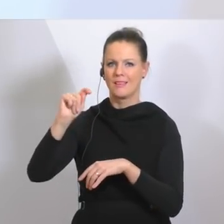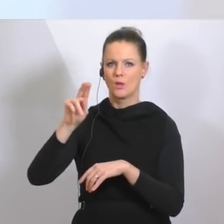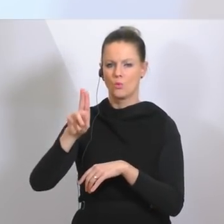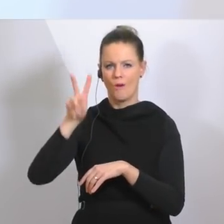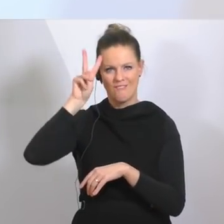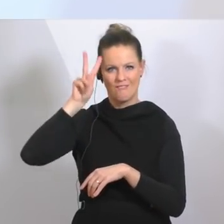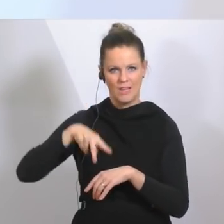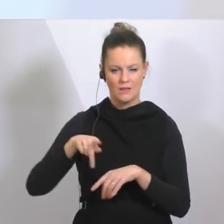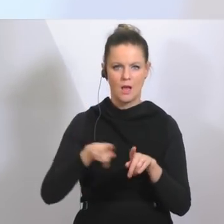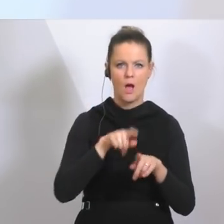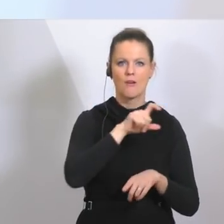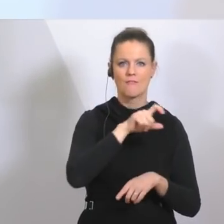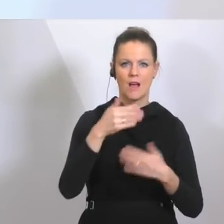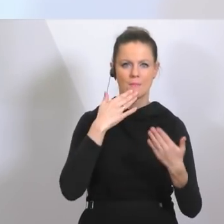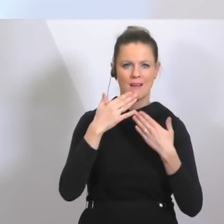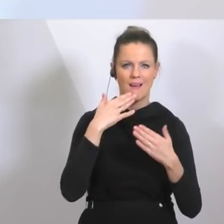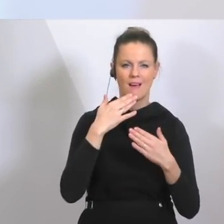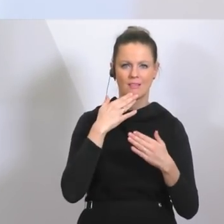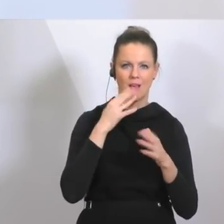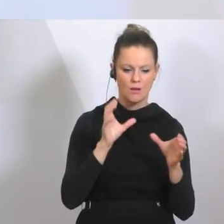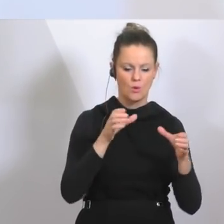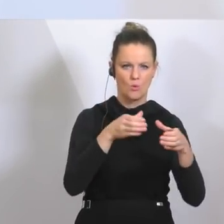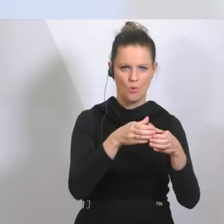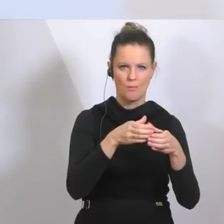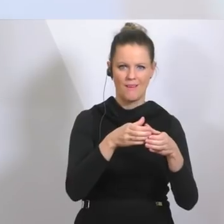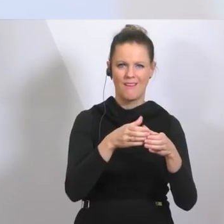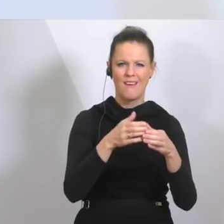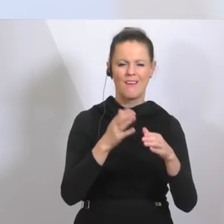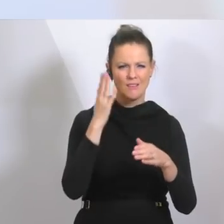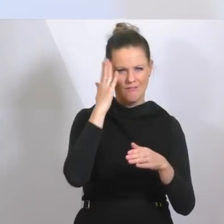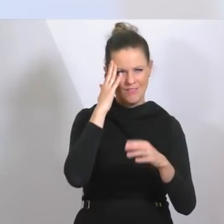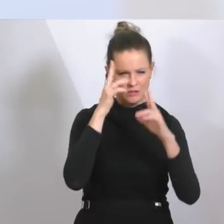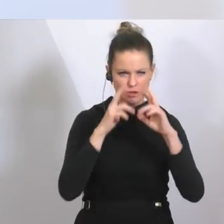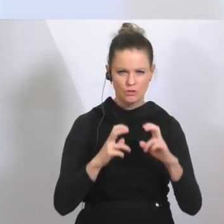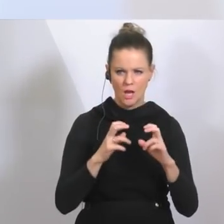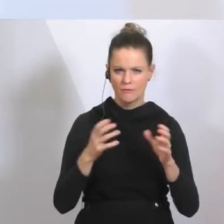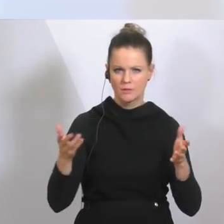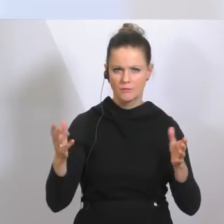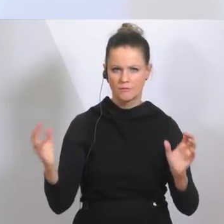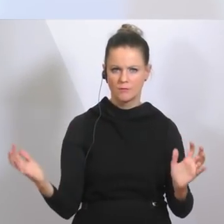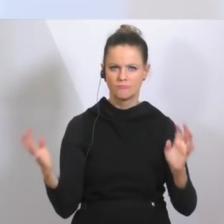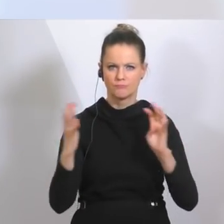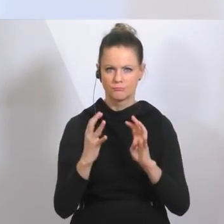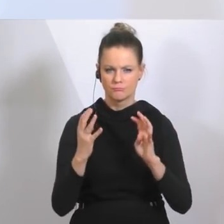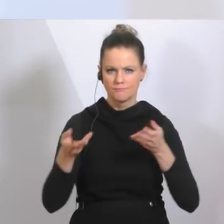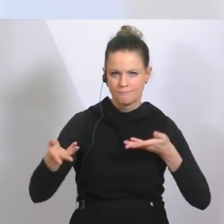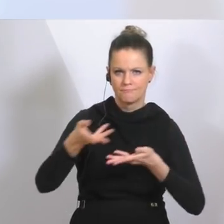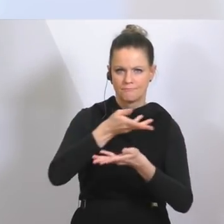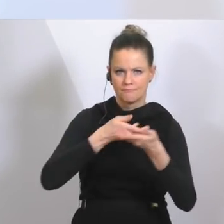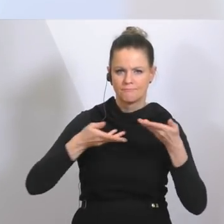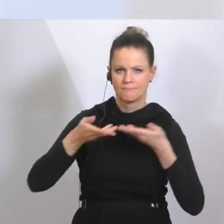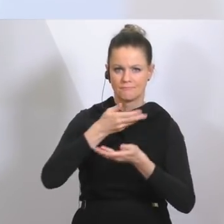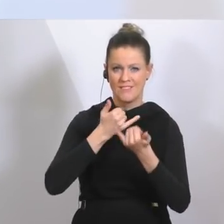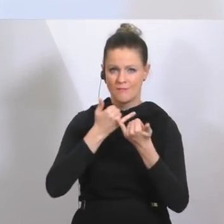Fachberaterstab, den Wissenschaftlichen und haben uns angesehen, wie schaut denn die Auswirkung aus, wie entwickeln sich die